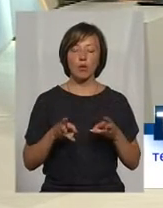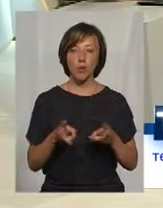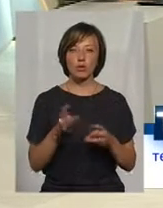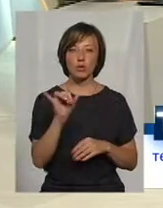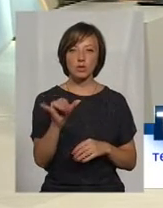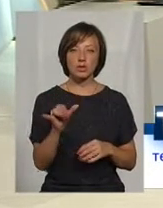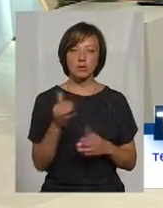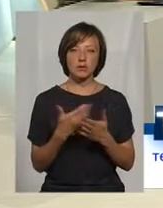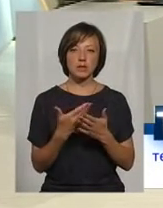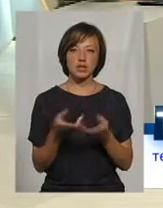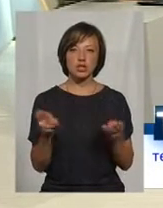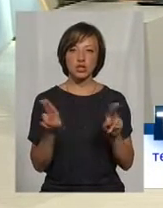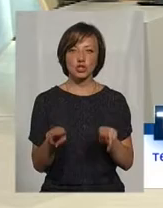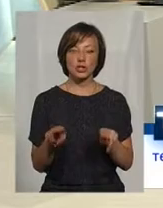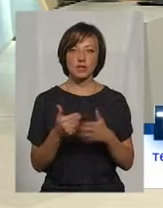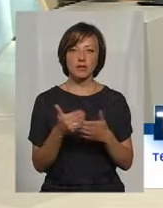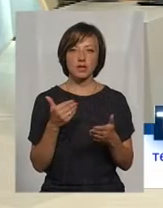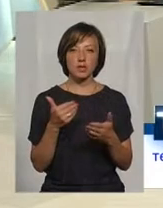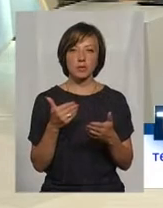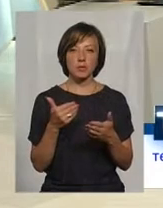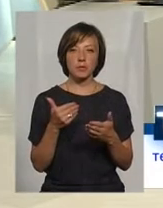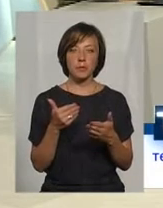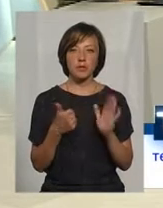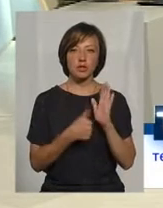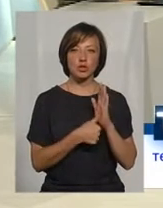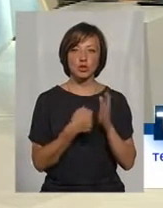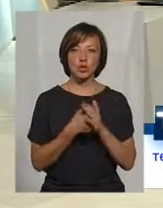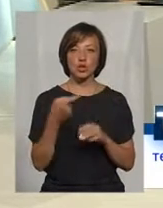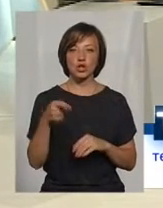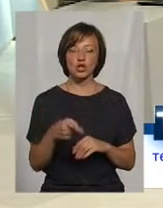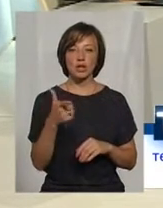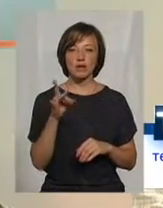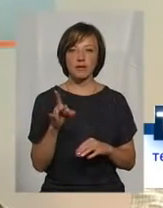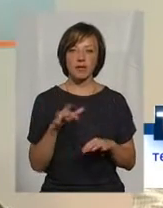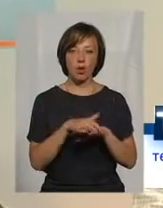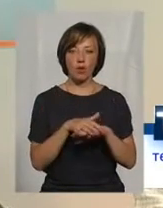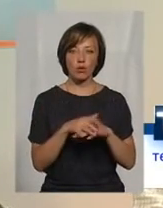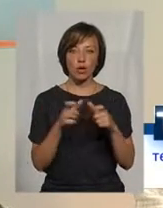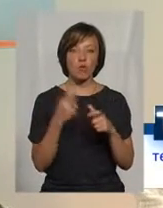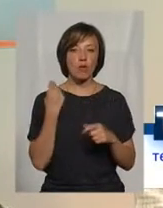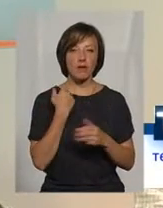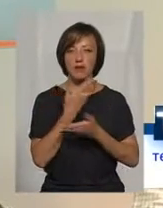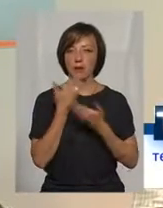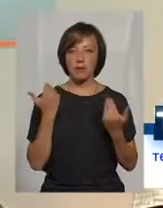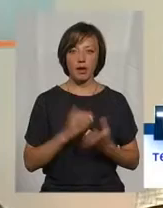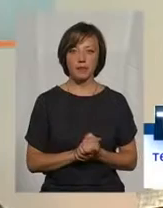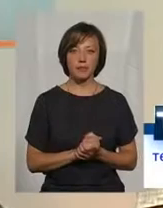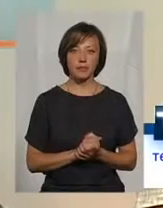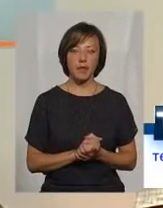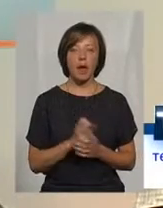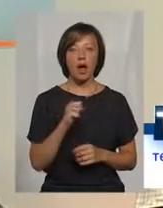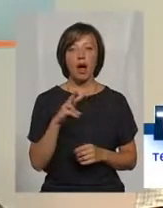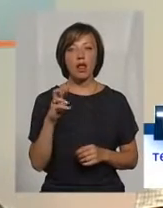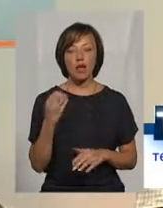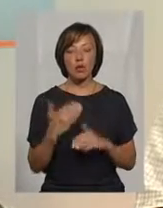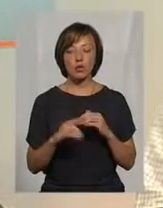залишилися залишки від 6 до 1000 гривень на рахунках. Тобто, боргів немає. Але